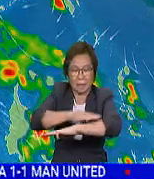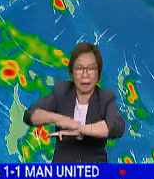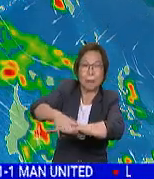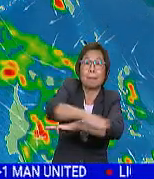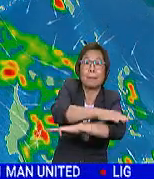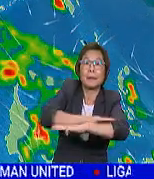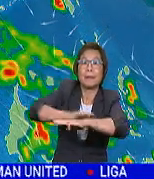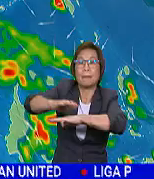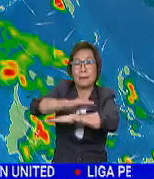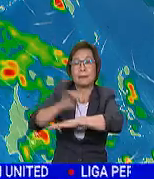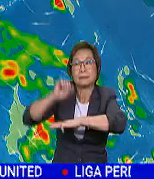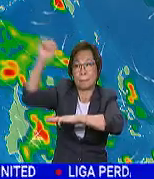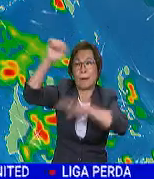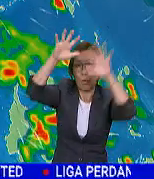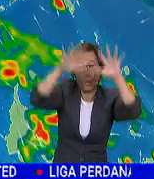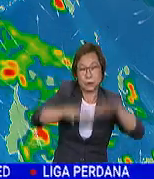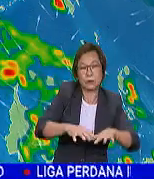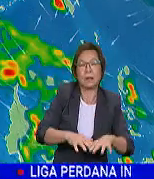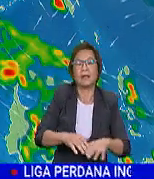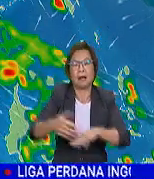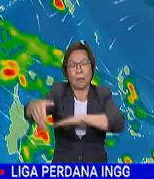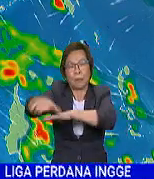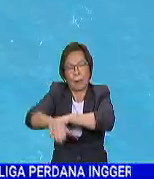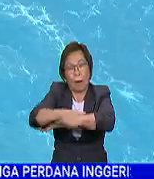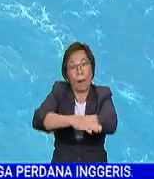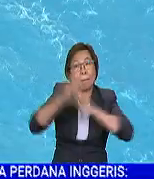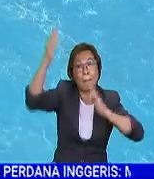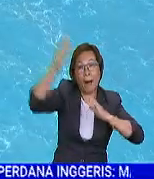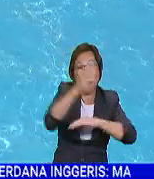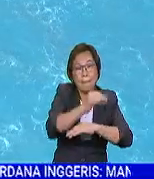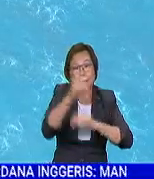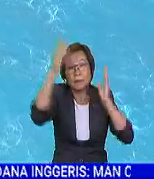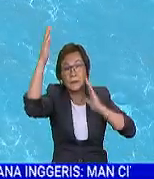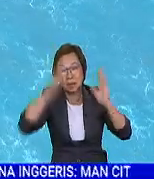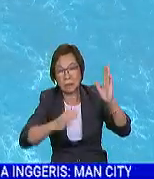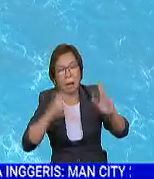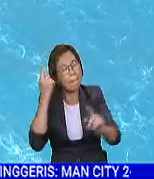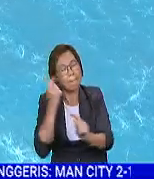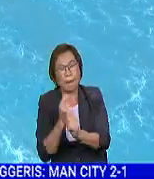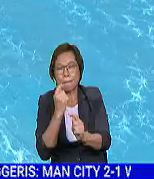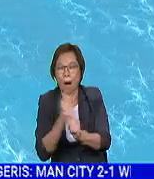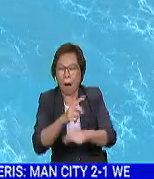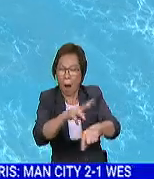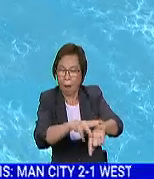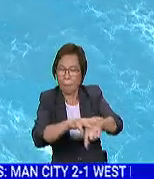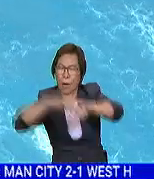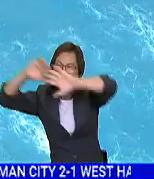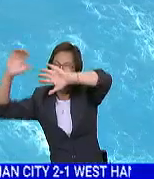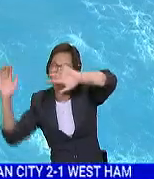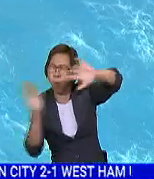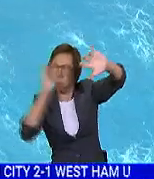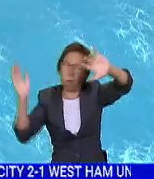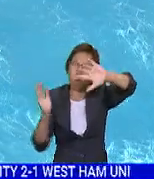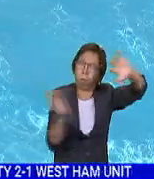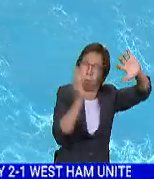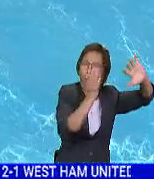pantai negeri Sabah. Bagi kawasan perairan negara pula, Mag Malaysia masih lagi mengekalkan amaran angin kencang dan laut